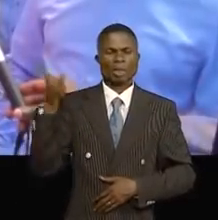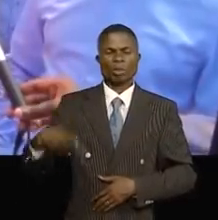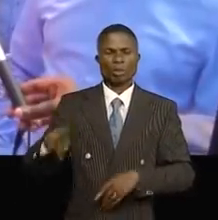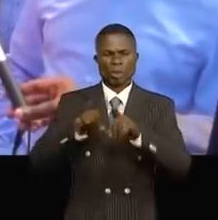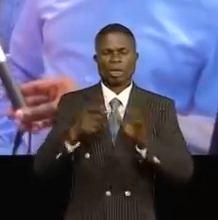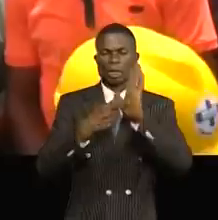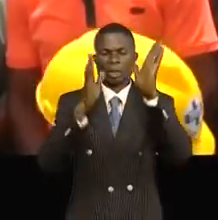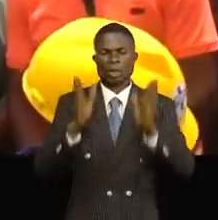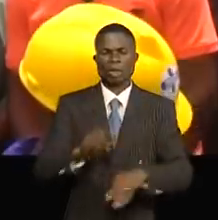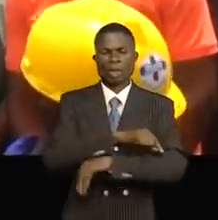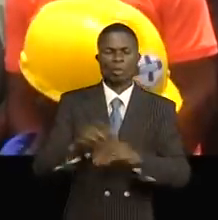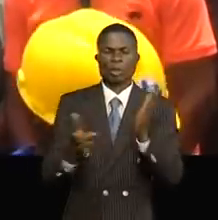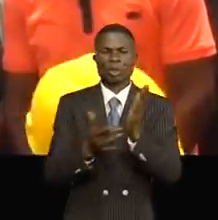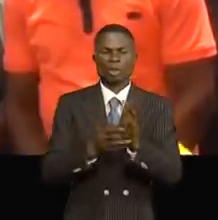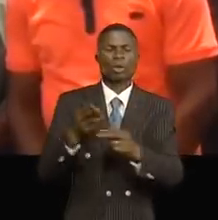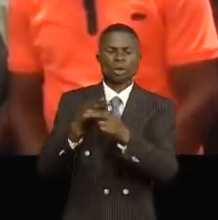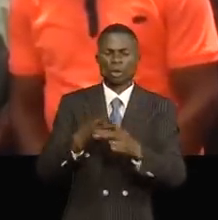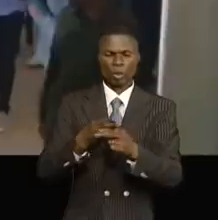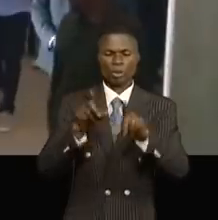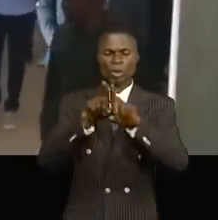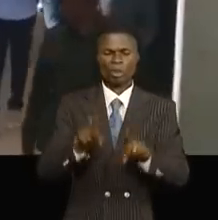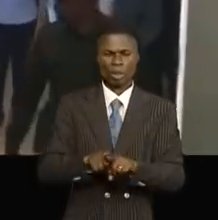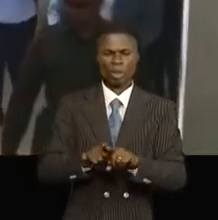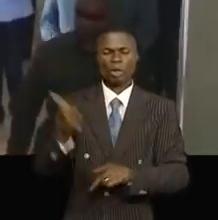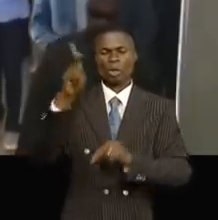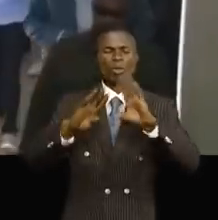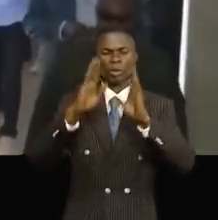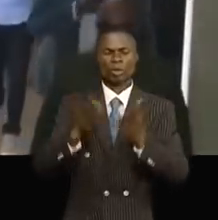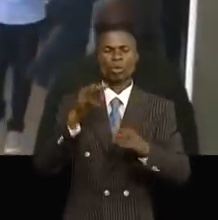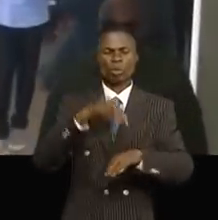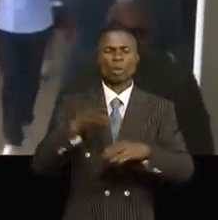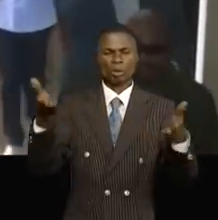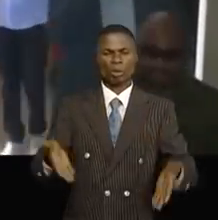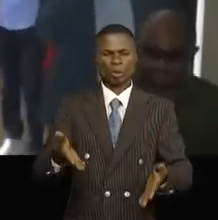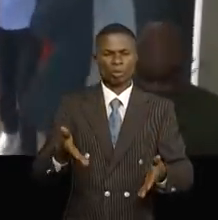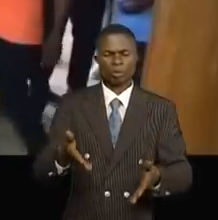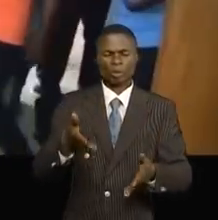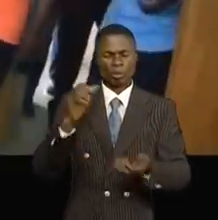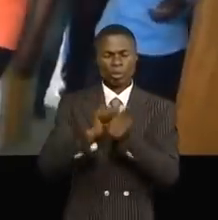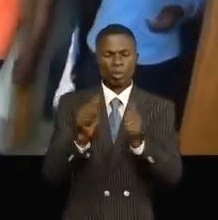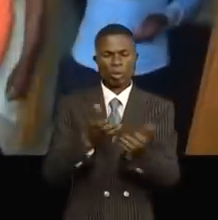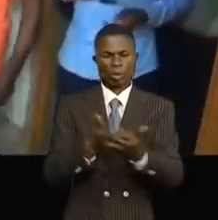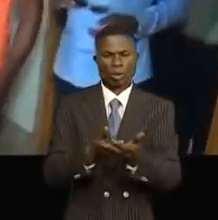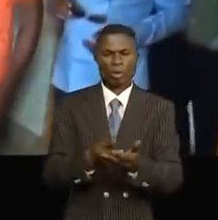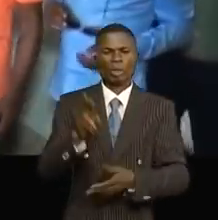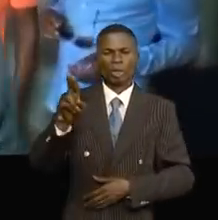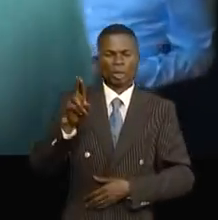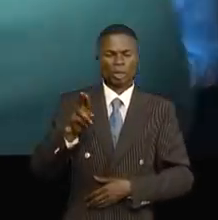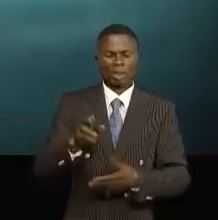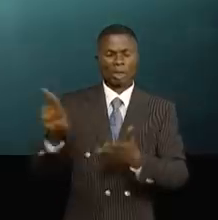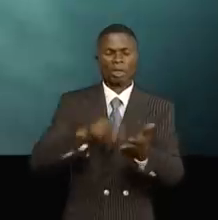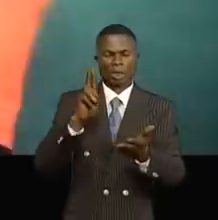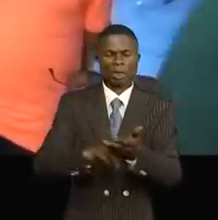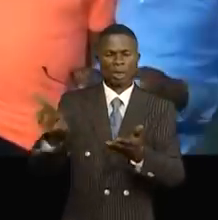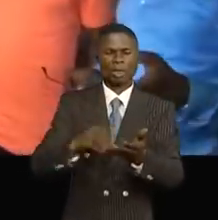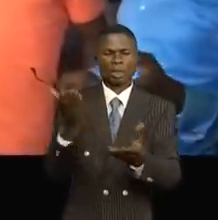et des représentants du bureau technique de contrôle, ainsi que de la population matadienne venue pour la circonstance. Robert Niondo, qui apprécie la signature